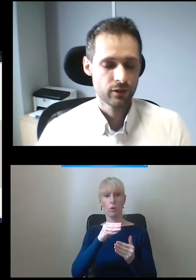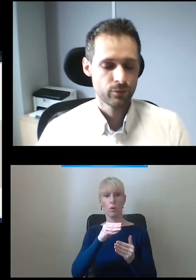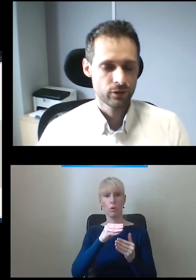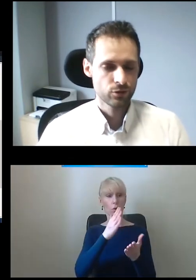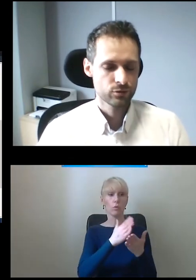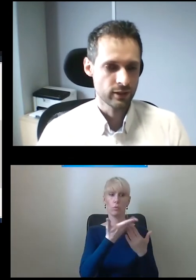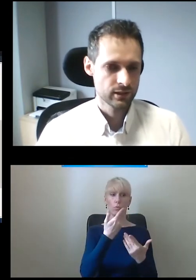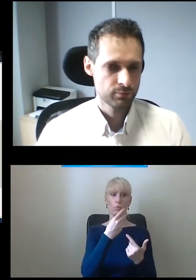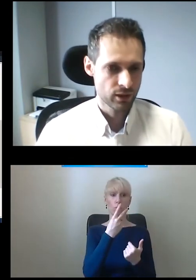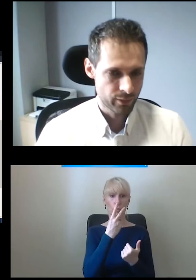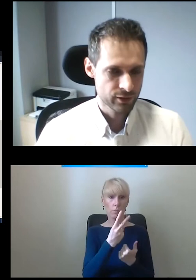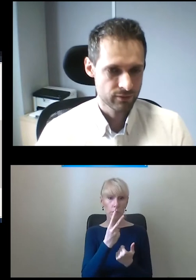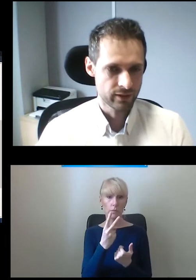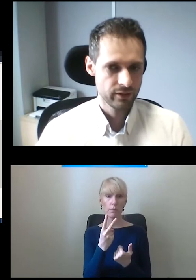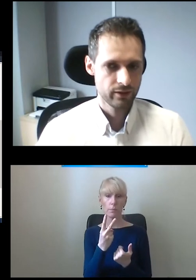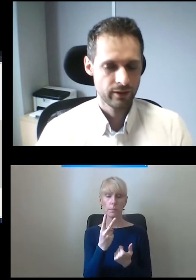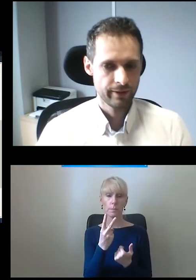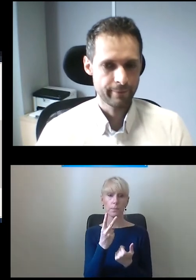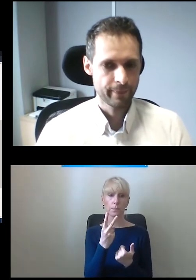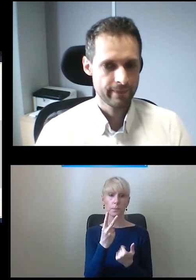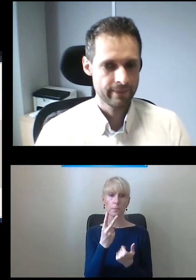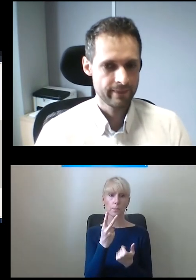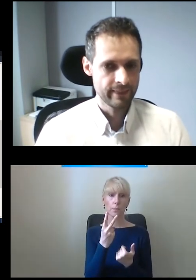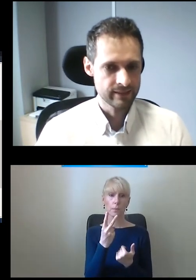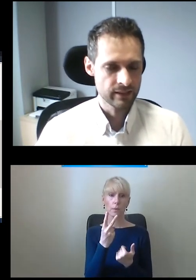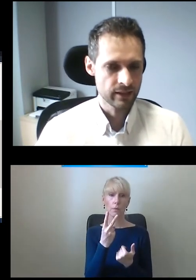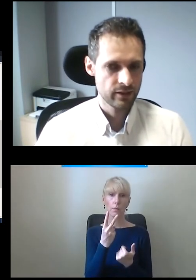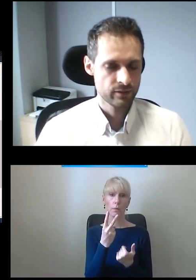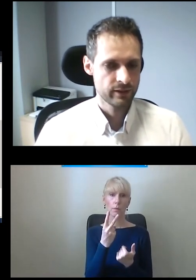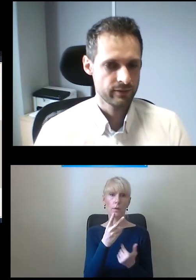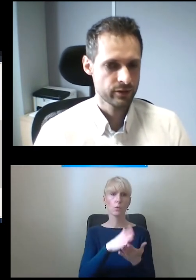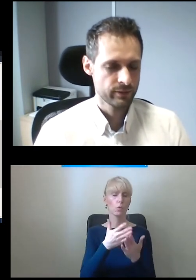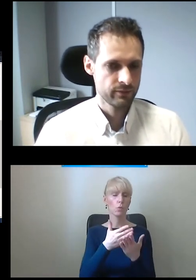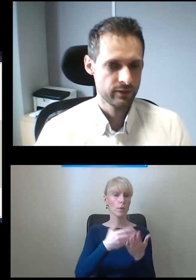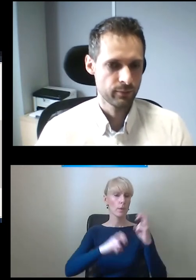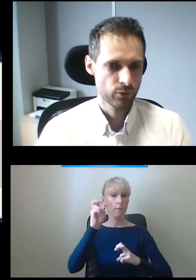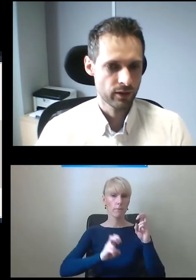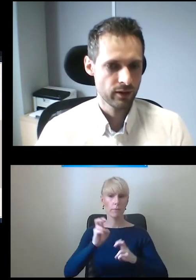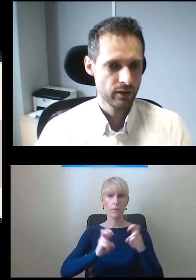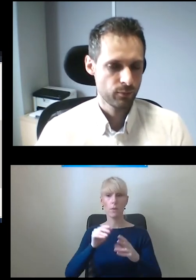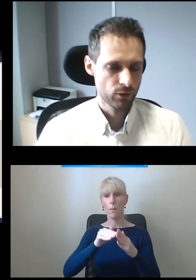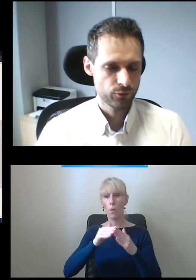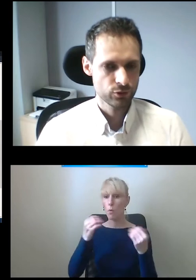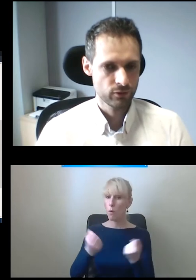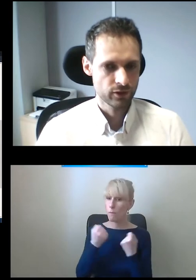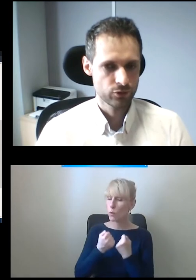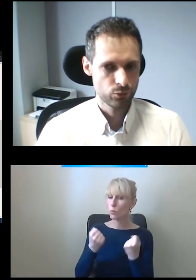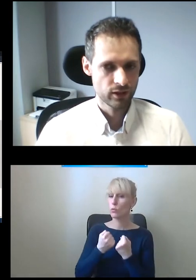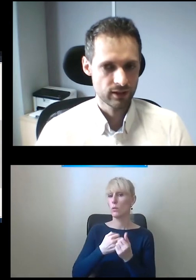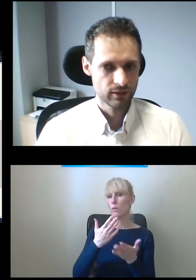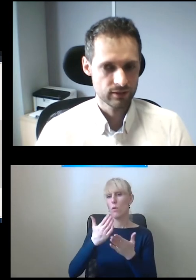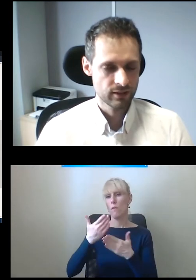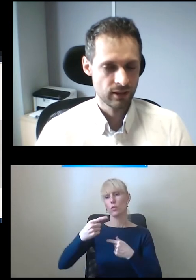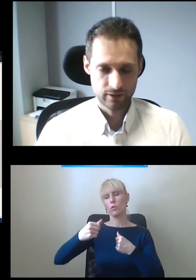jako konstruktora, jest przewymiaryzowane na tyle, żeby ta winda mogła funkcjonować